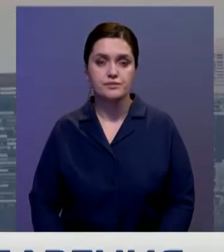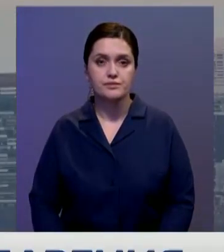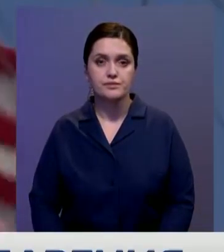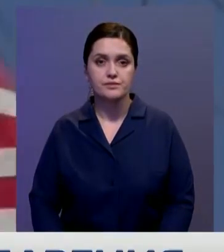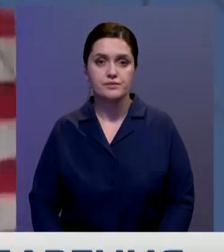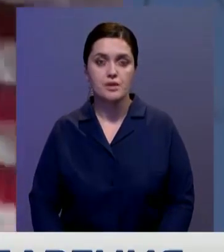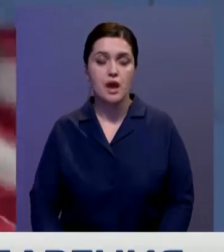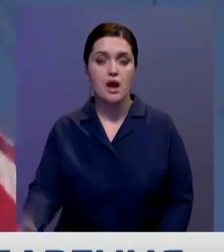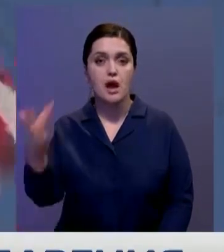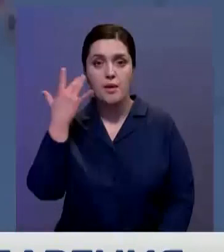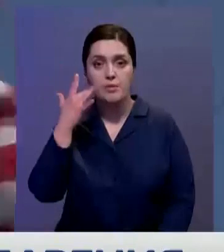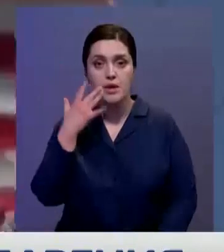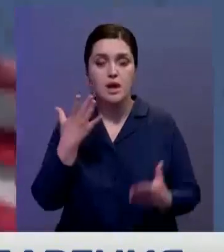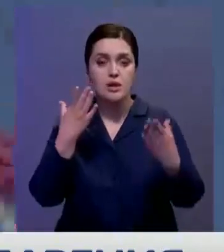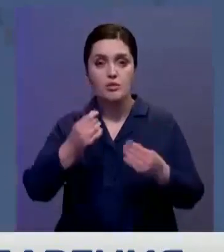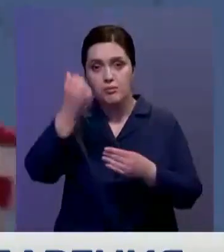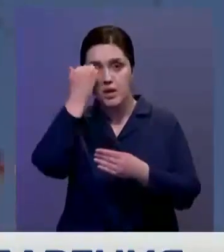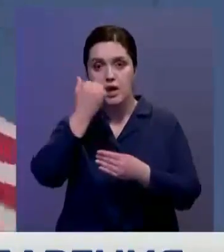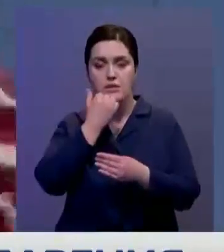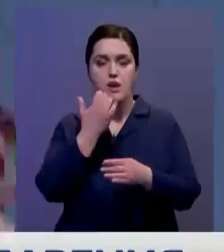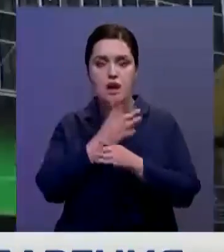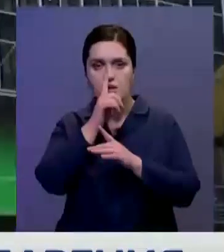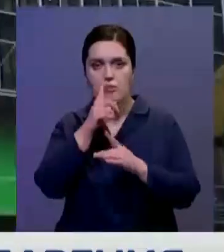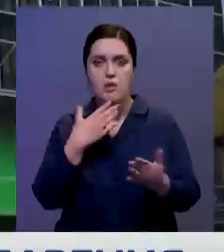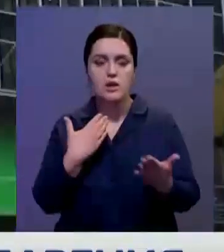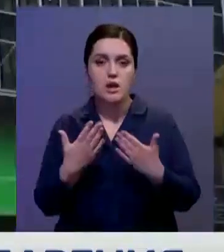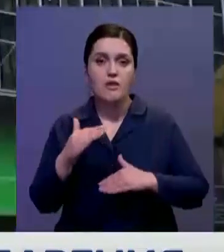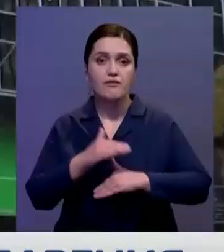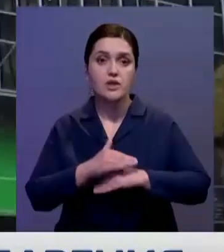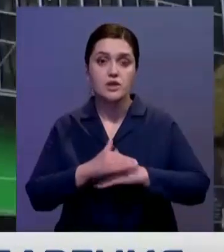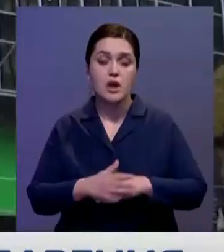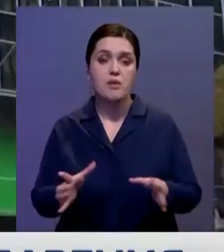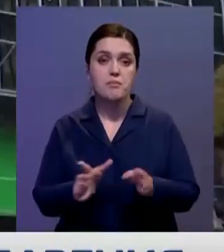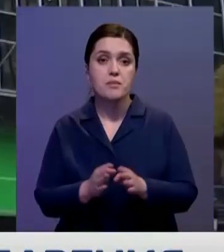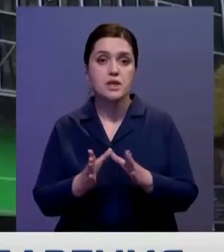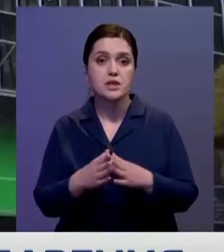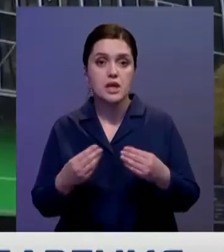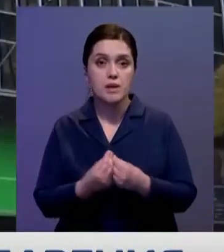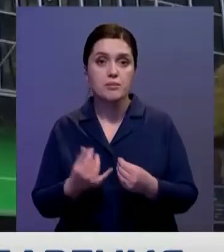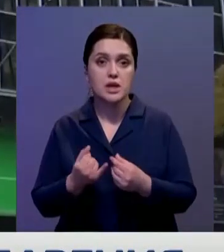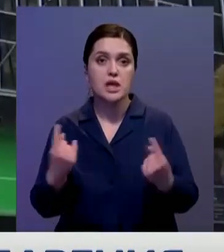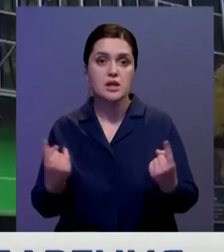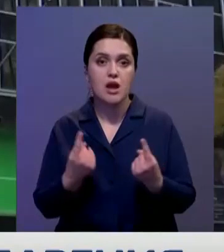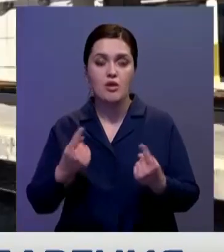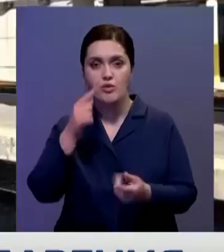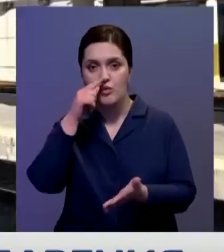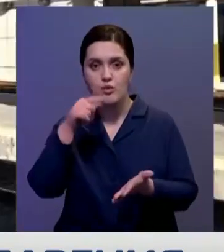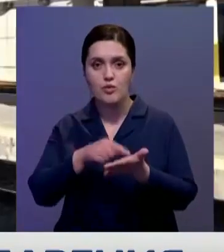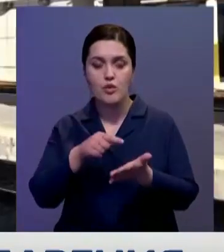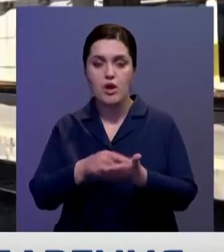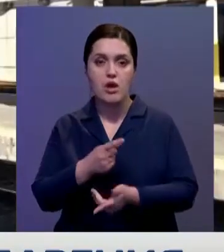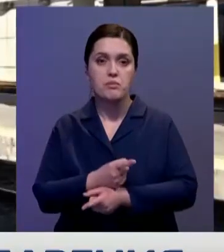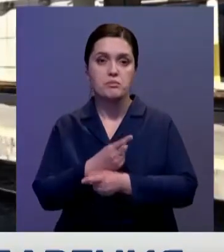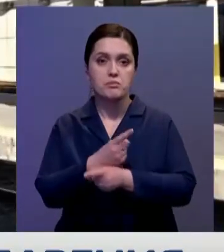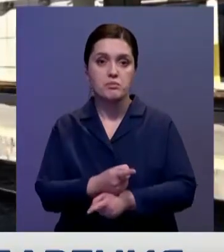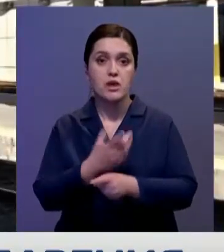У американцев ко Дню Благодарения особое отношение. Это вечера в кругу семьи и традиционная индейка. Примечательно, что и действия